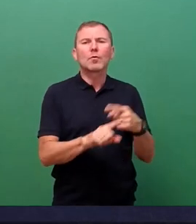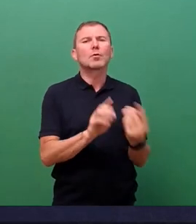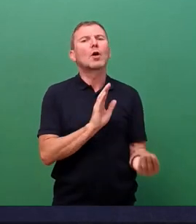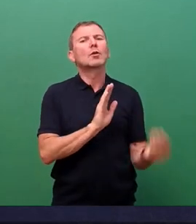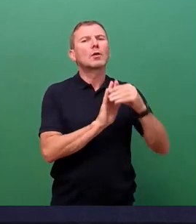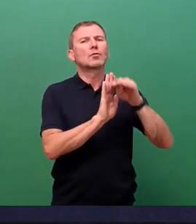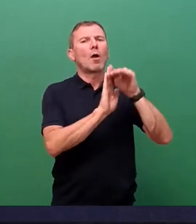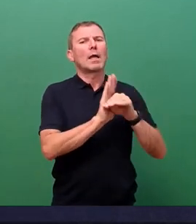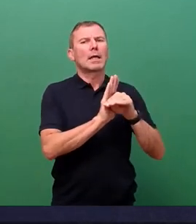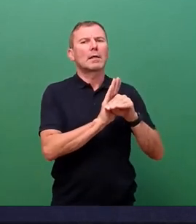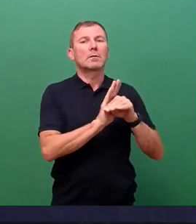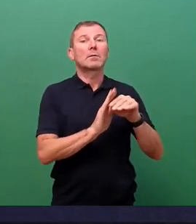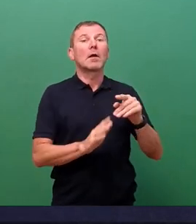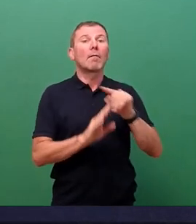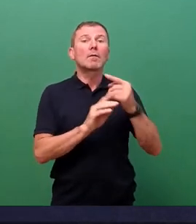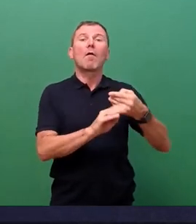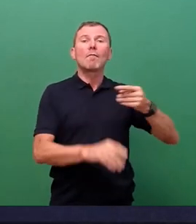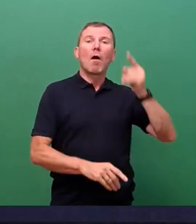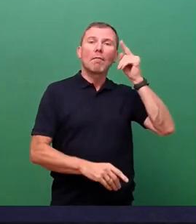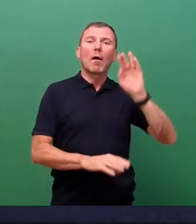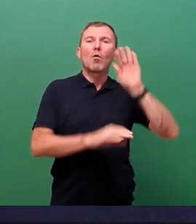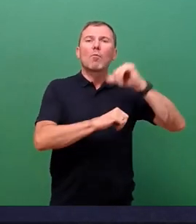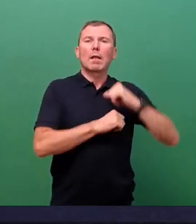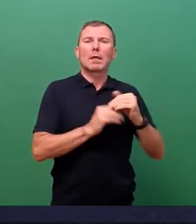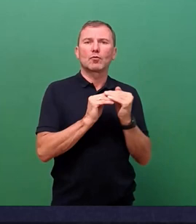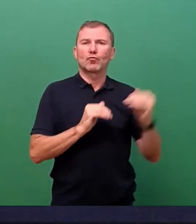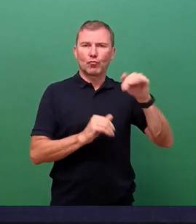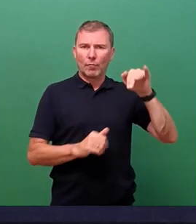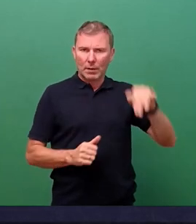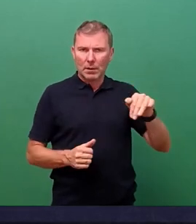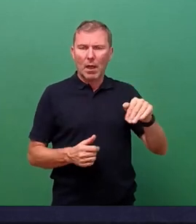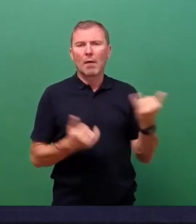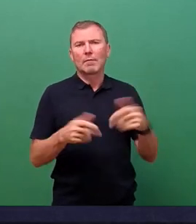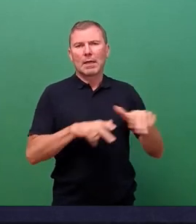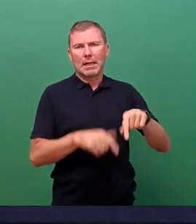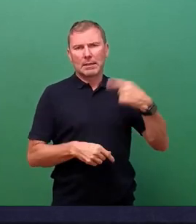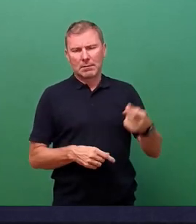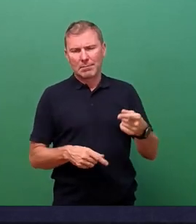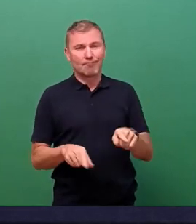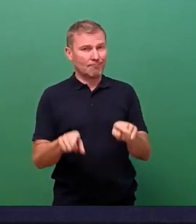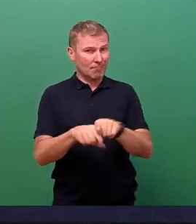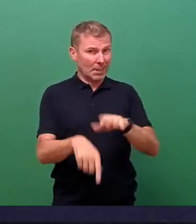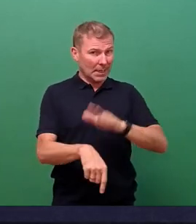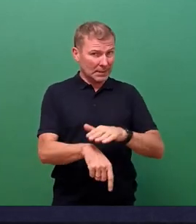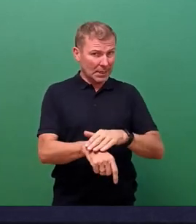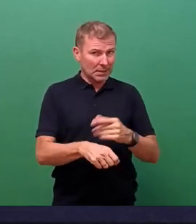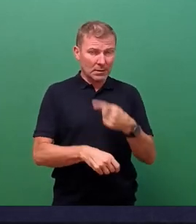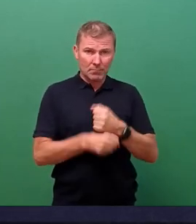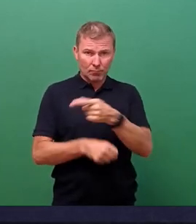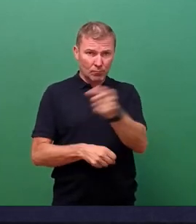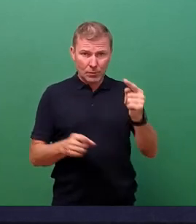Fall der Vorwarn- und Überlastungsstufe. Gleichwohl muss man aber auch hier bedenken, dass